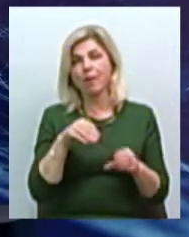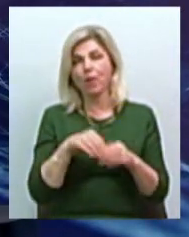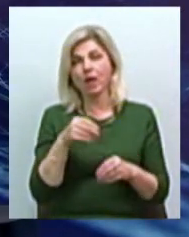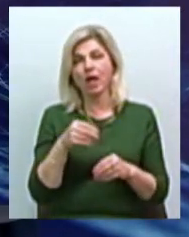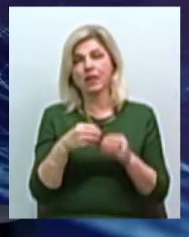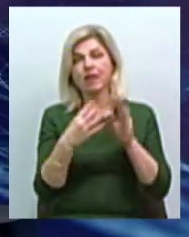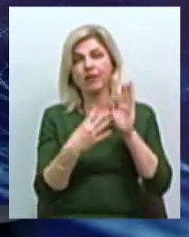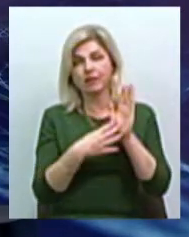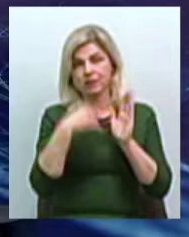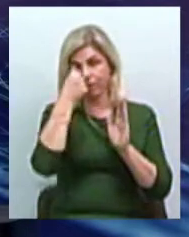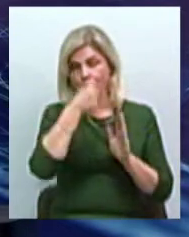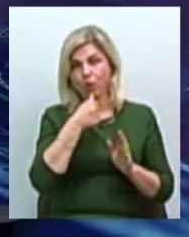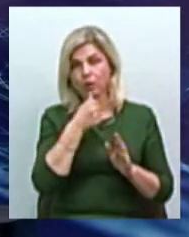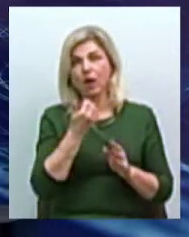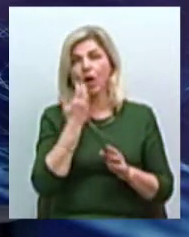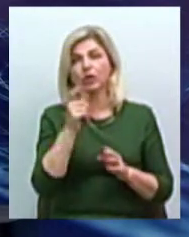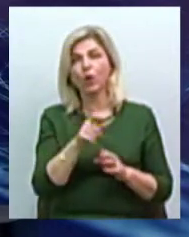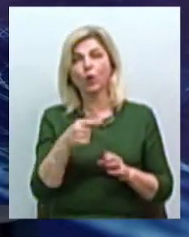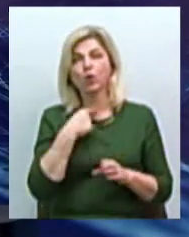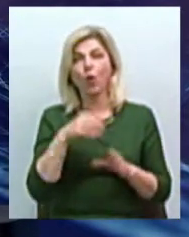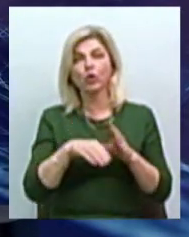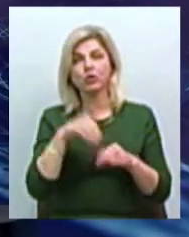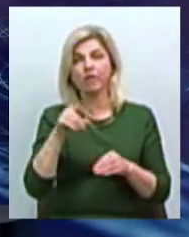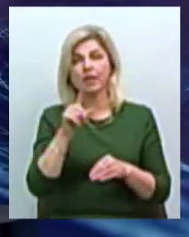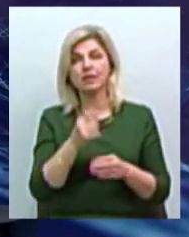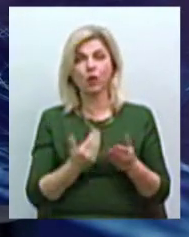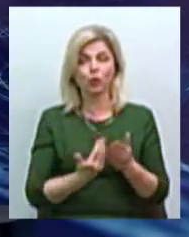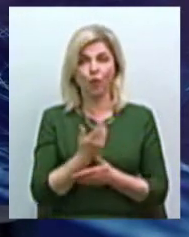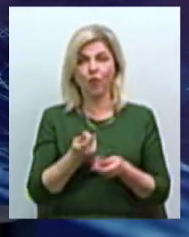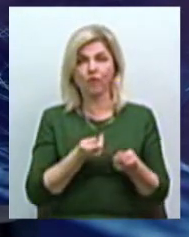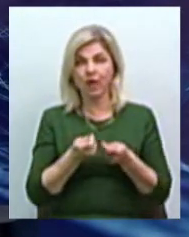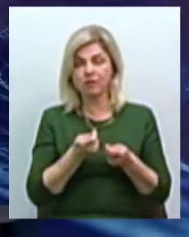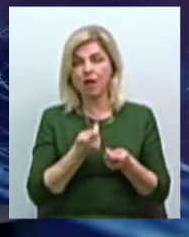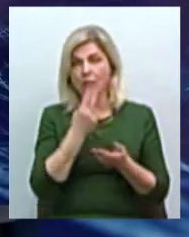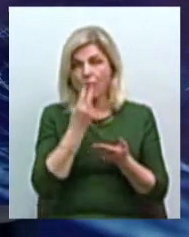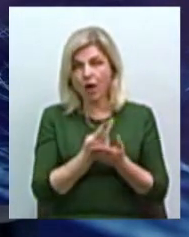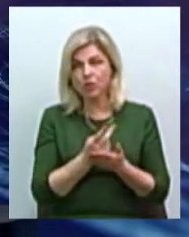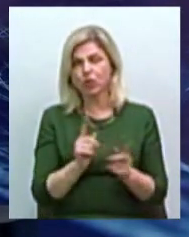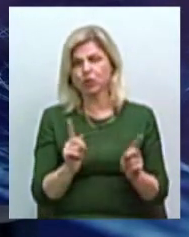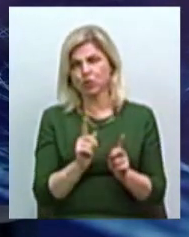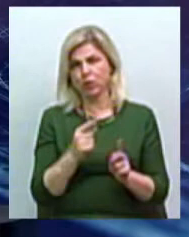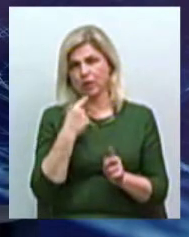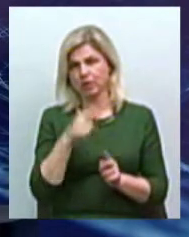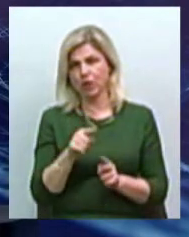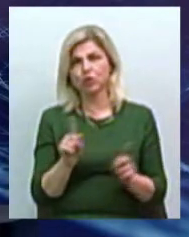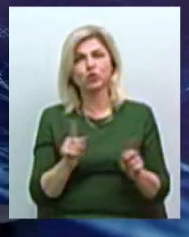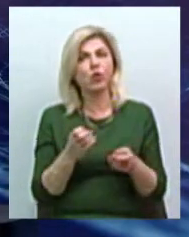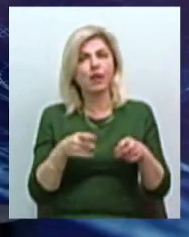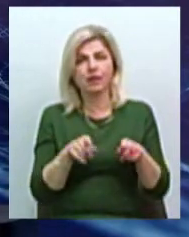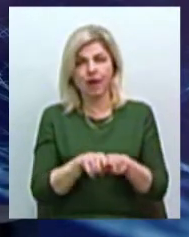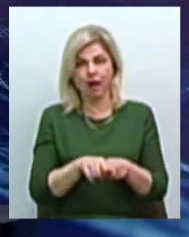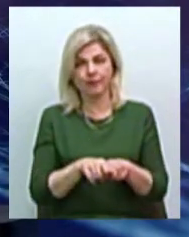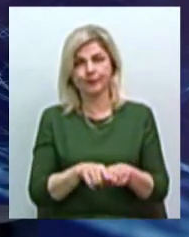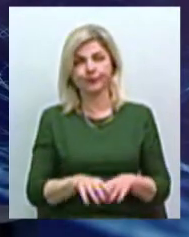коли люди проголосували за нову власть, показувати, що щось було не так делать. ми розпрацювали, що не так. і,